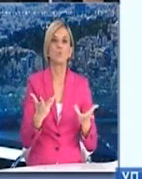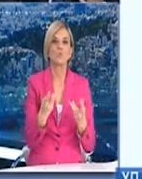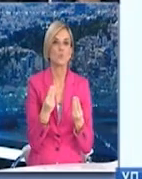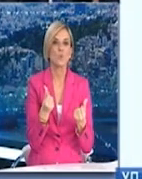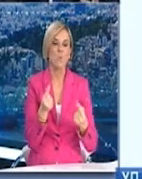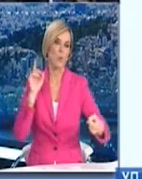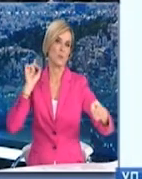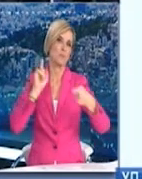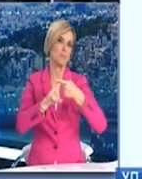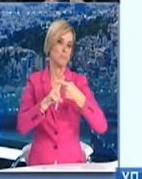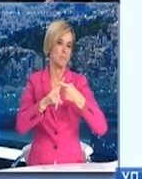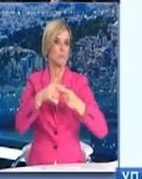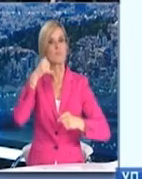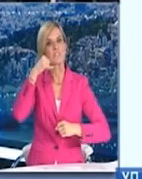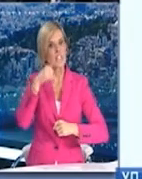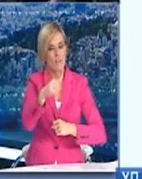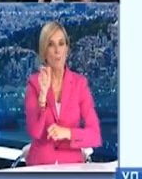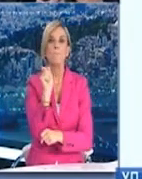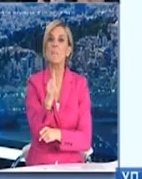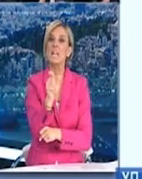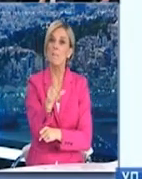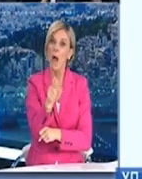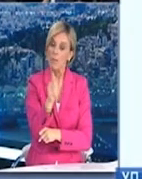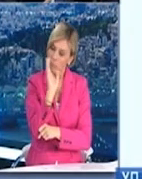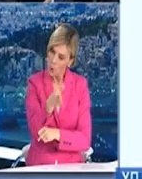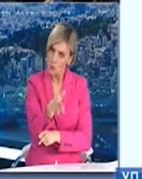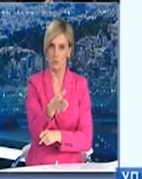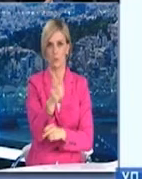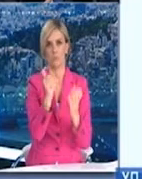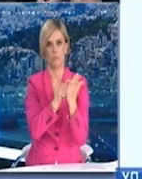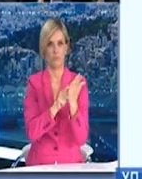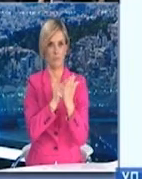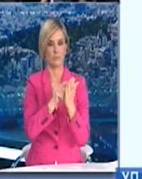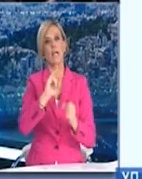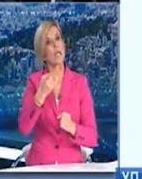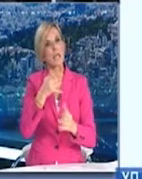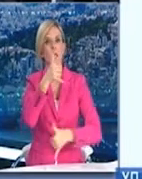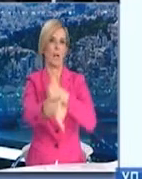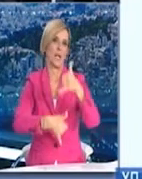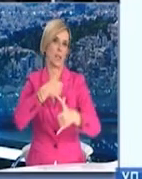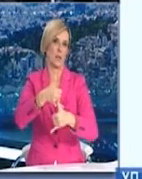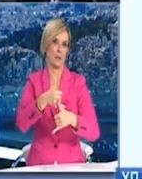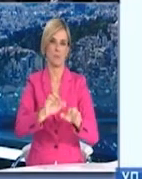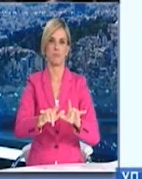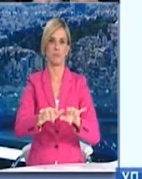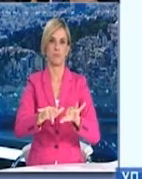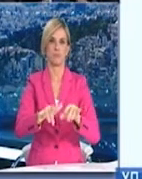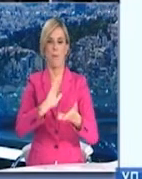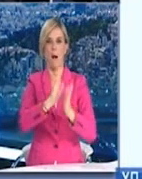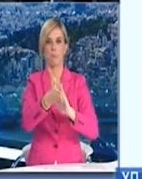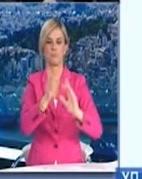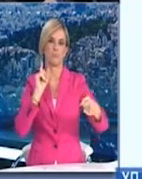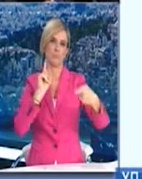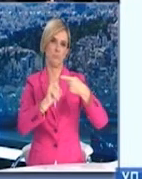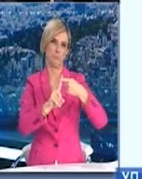συμπολίτες μας ραντεβού, μπορεί να κλείσει είτε με SMS, δηλαδή με μήνυμα, είτε online διαδικτυακά, με τη βοήθεια